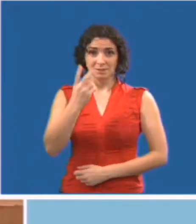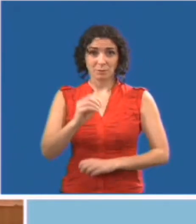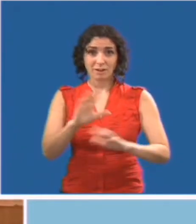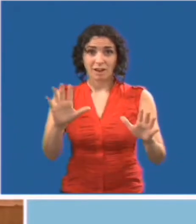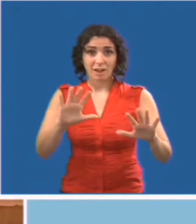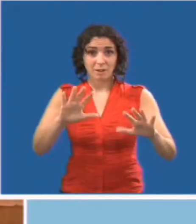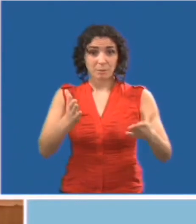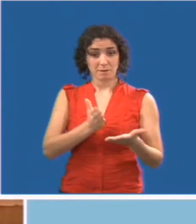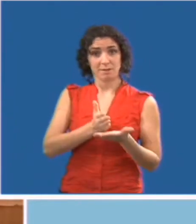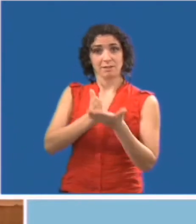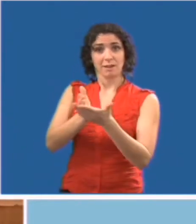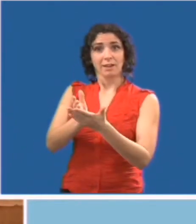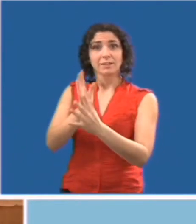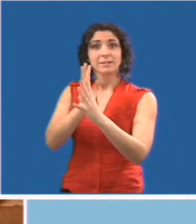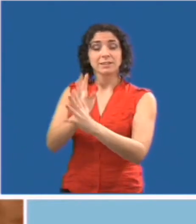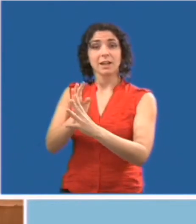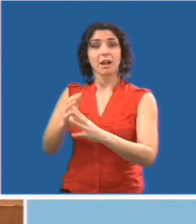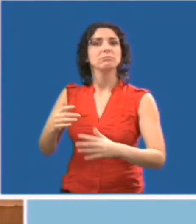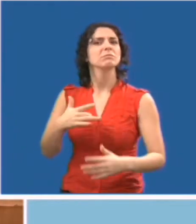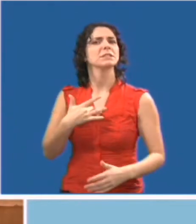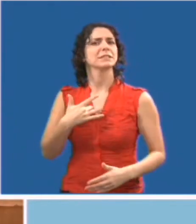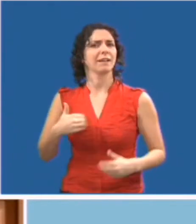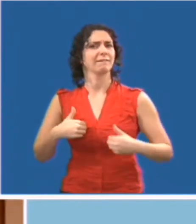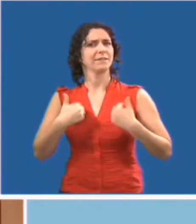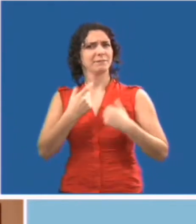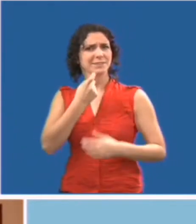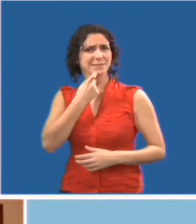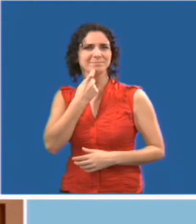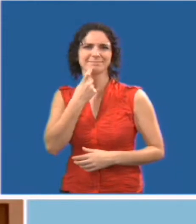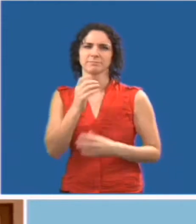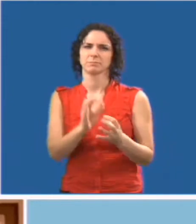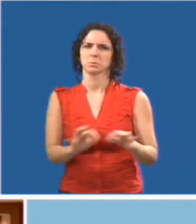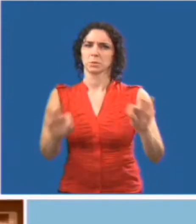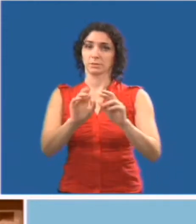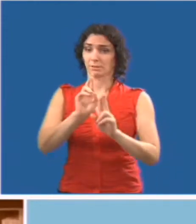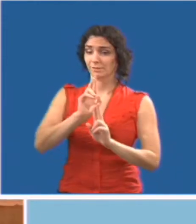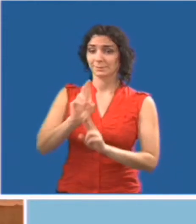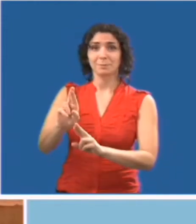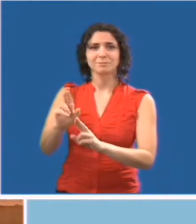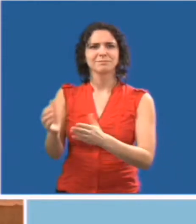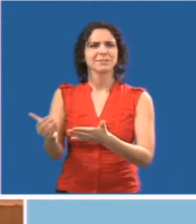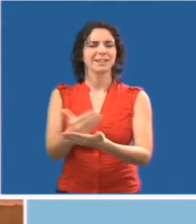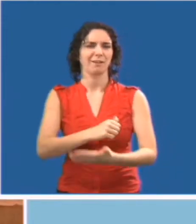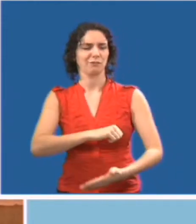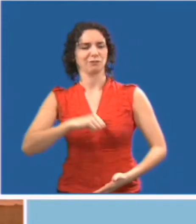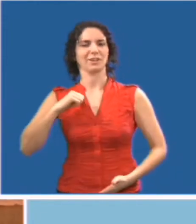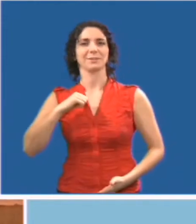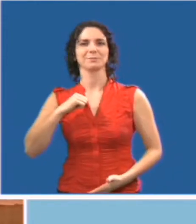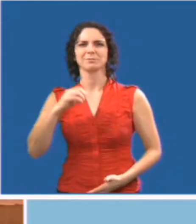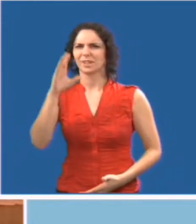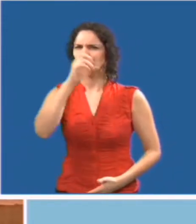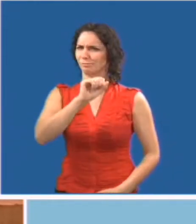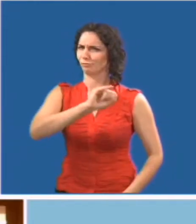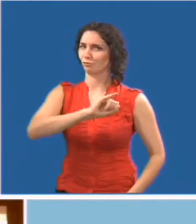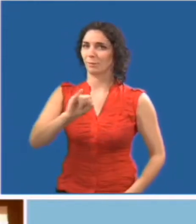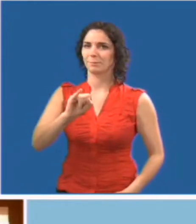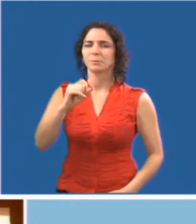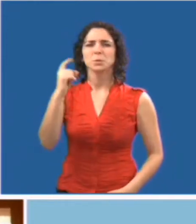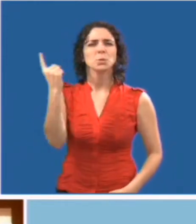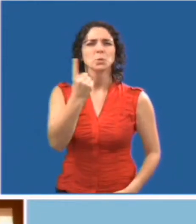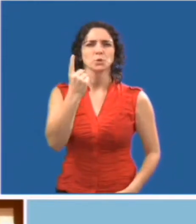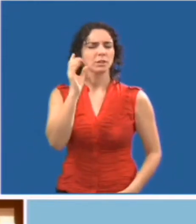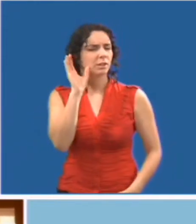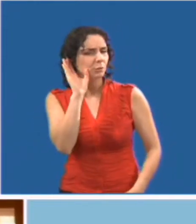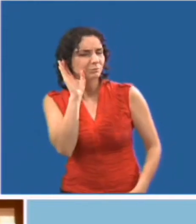Voyez-vous comment cette façon de faire facilite les choses pour vos clients? Respectez la dignité de la personne.